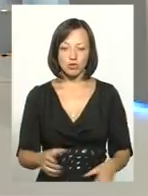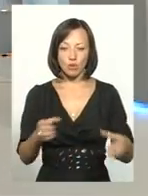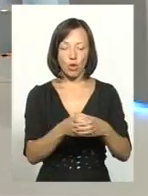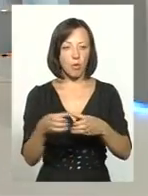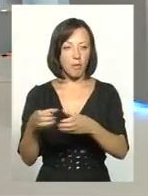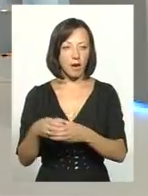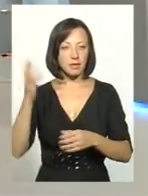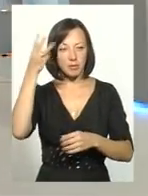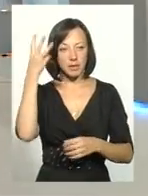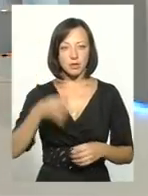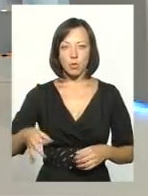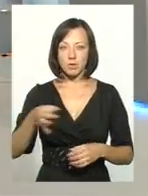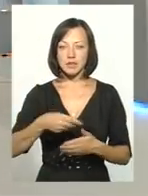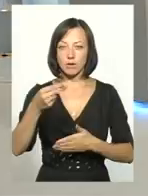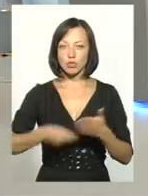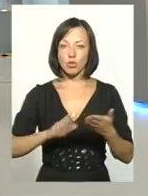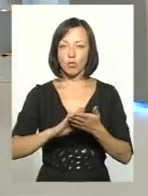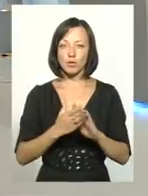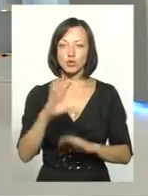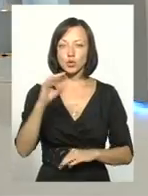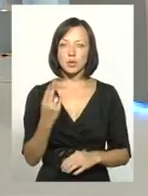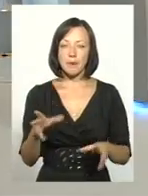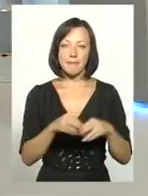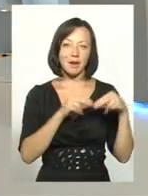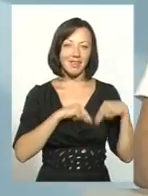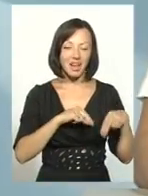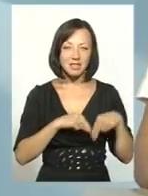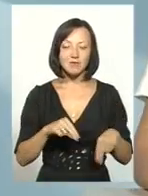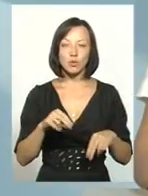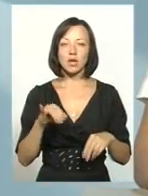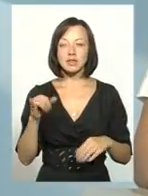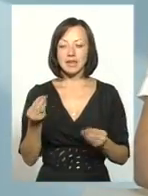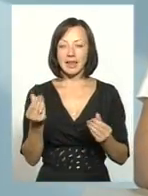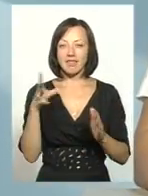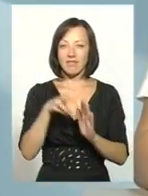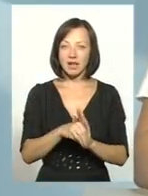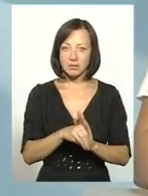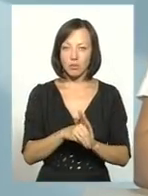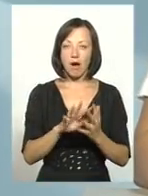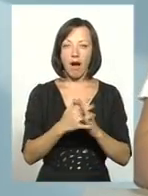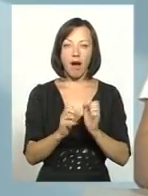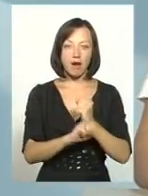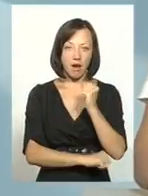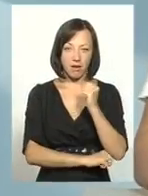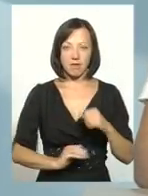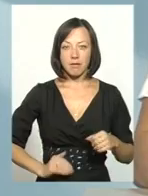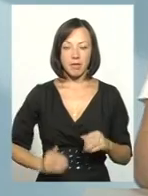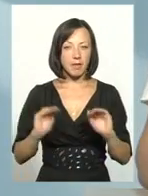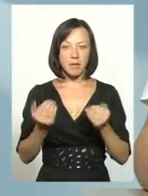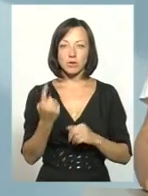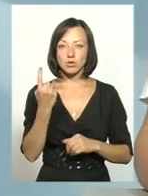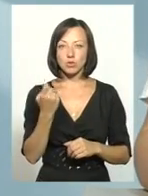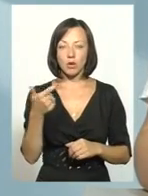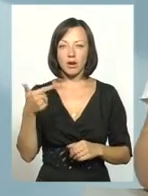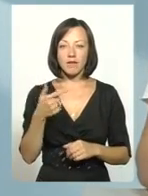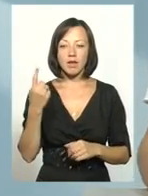Хмельницької області заключили угоди про соціальне партнерство з інвесторами-аграріями, не менше 100 гривень за кожен